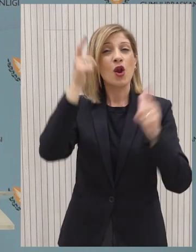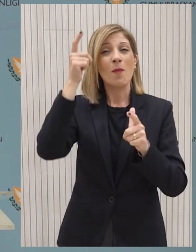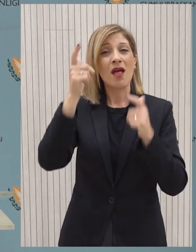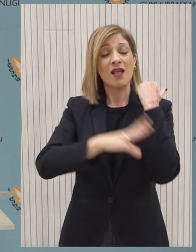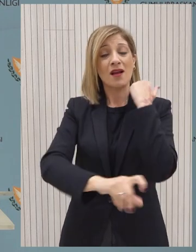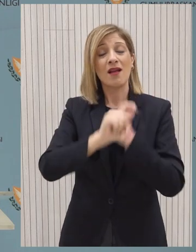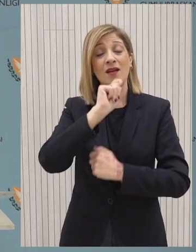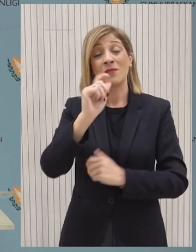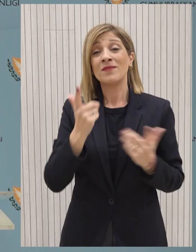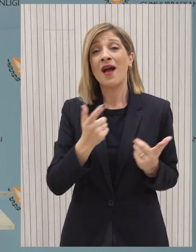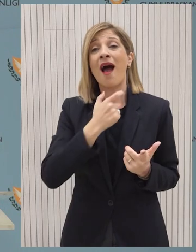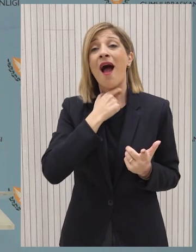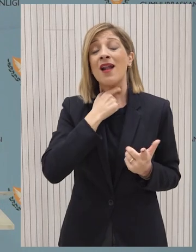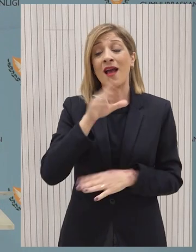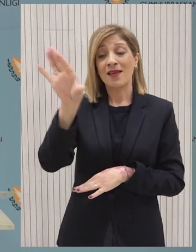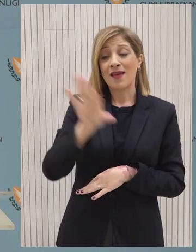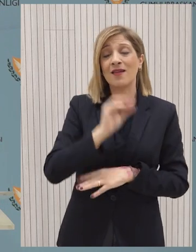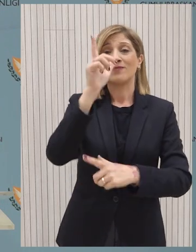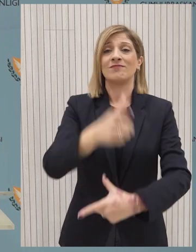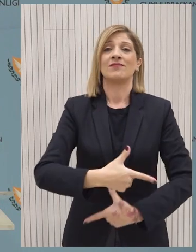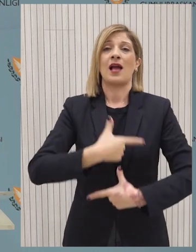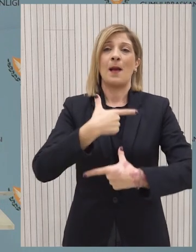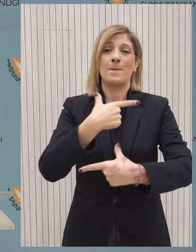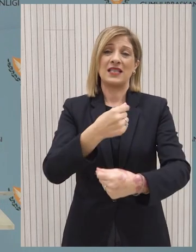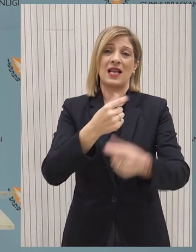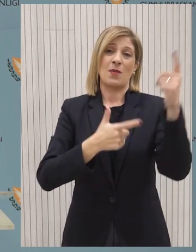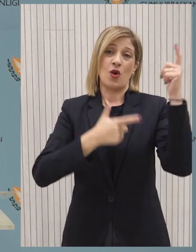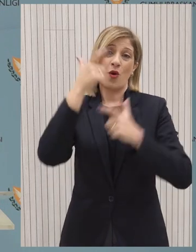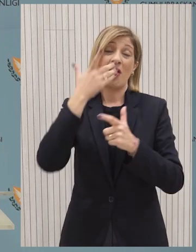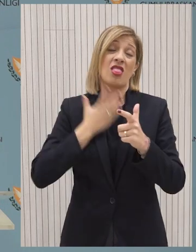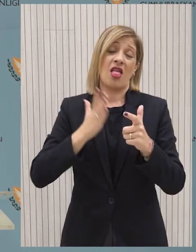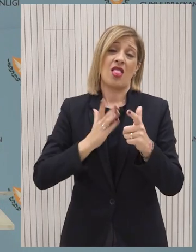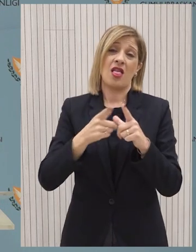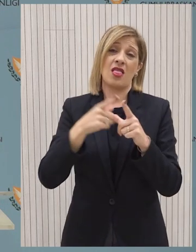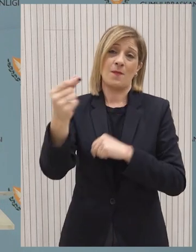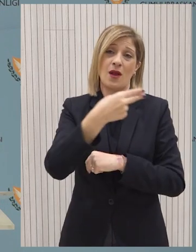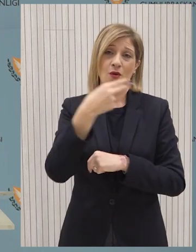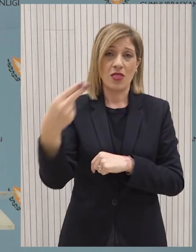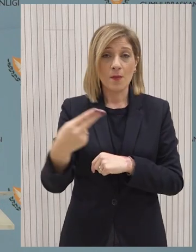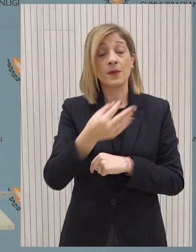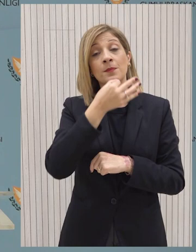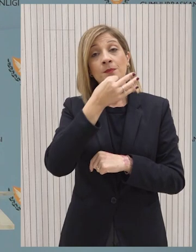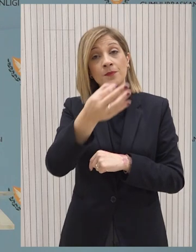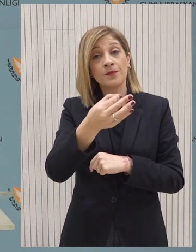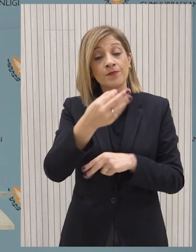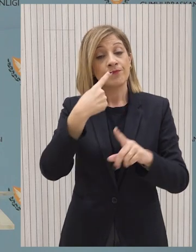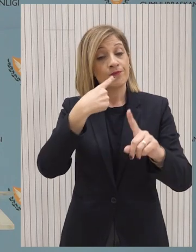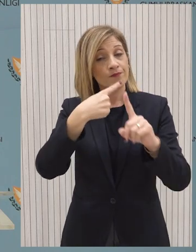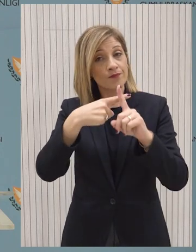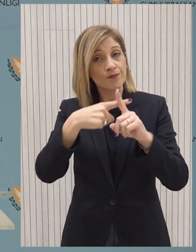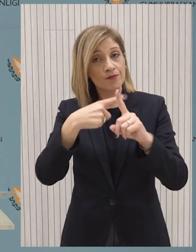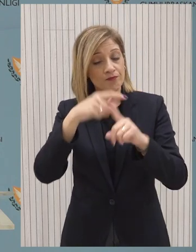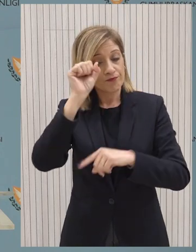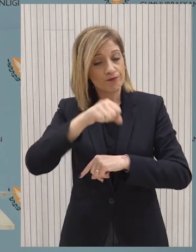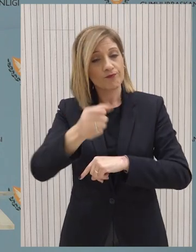Ηνωμένων Εθνών, την ανάγκη για διορισμό αποσταλμένου από πλευράς του, το συντομότερο δυνατόν. Σημειώνουμε τη θετική απάντηση της πλευράς μας στη